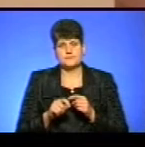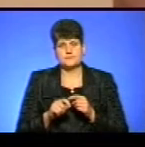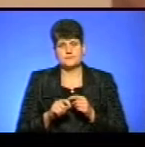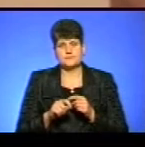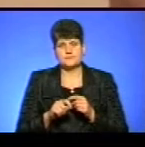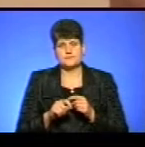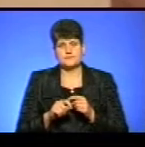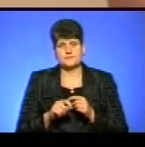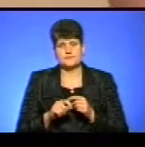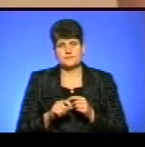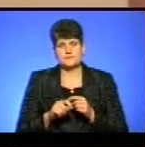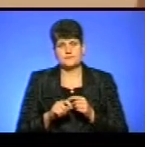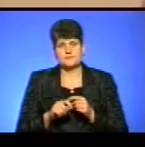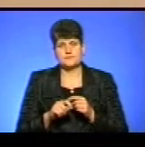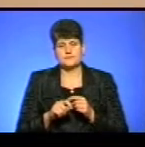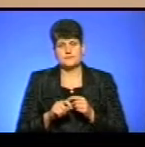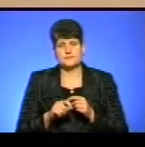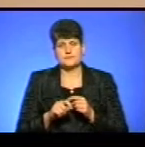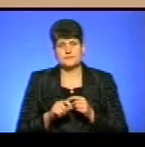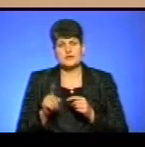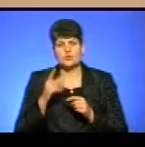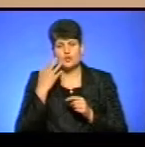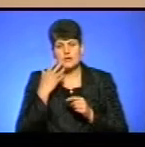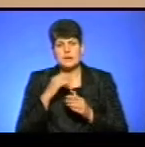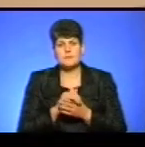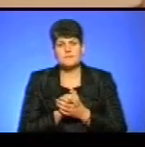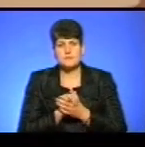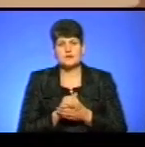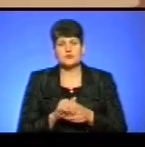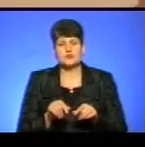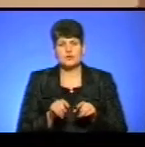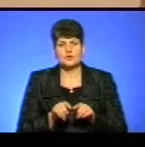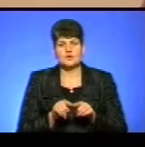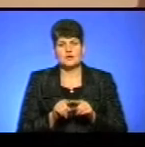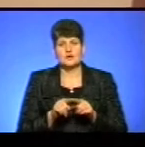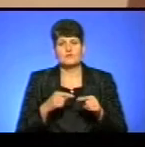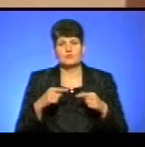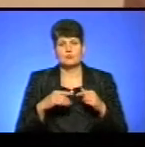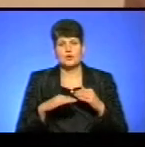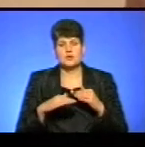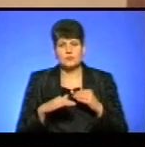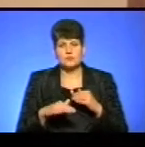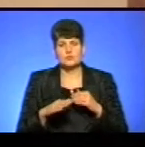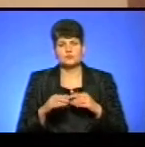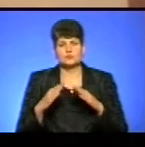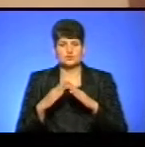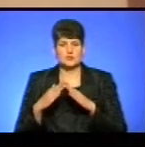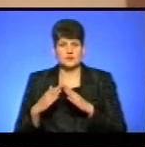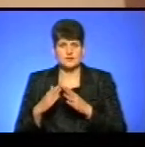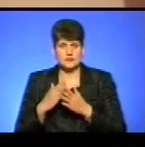що коли мир, то є фільмольне поле, і будинки